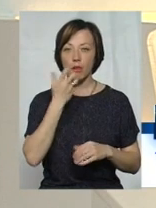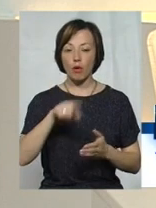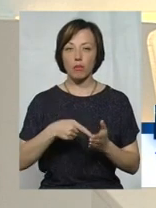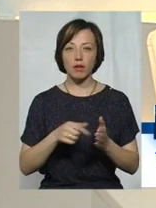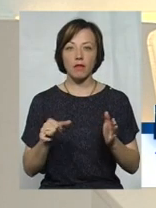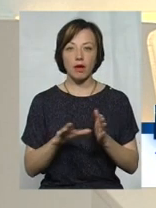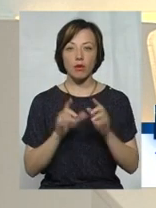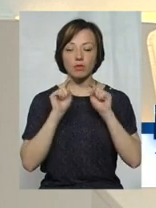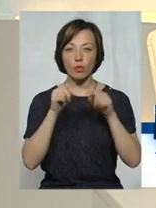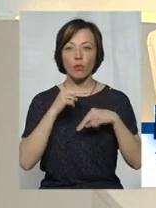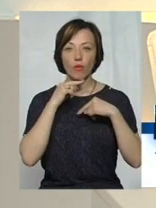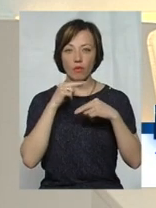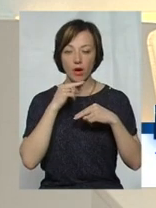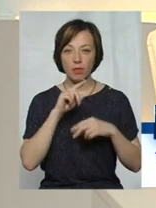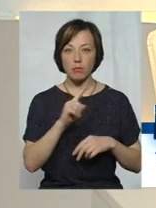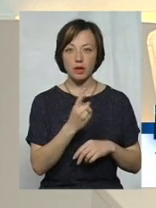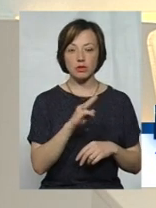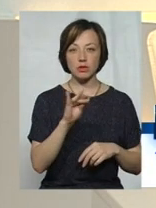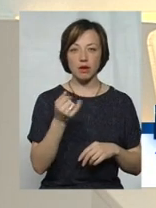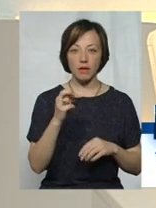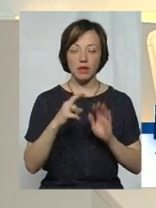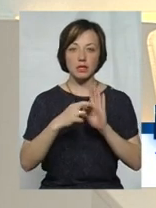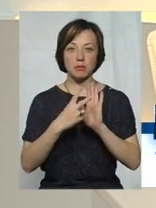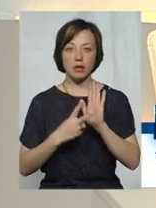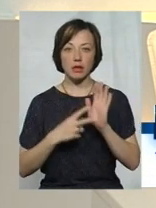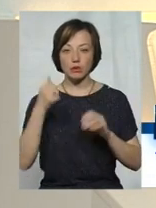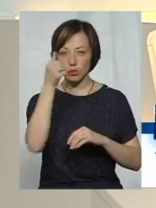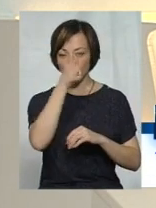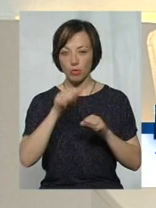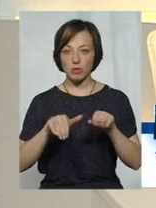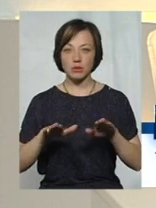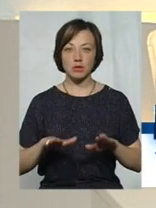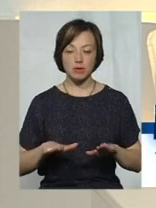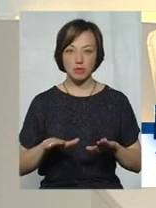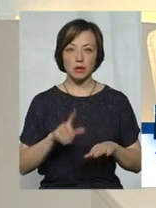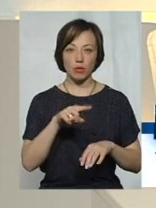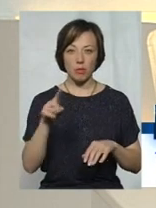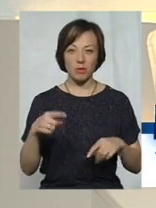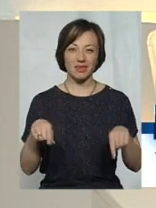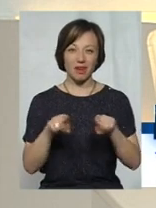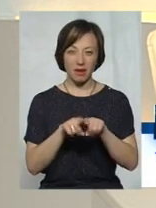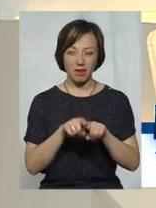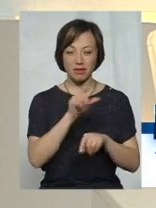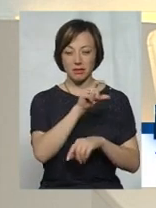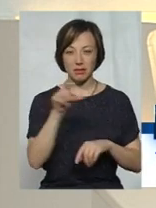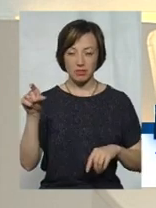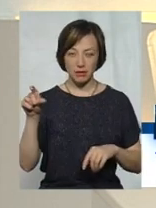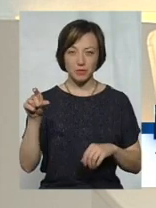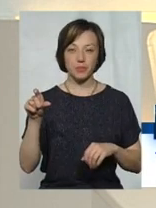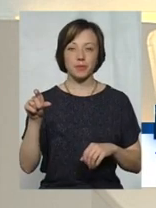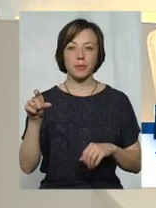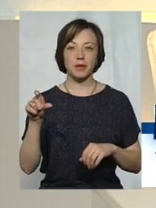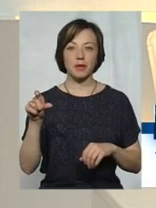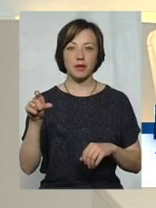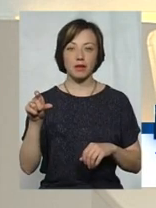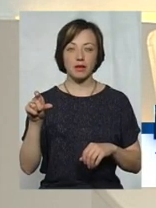звертаємо вашу увагу, з 1 травня 2017 року постанова КМУ номер 300 від 26 квітня 2017 року в